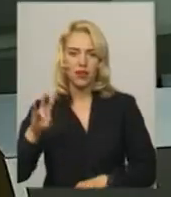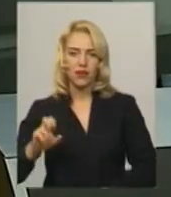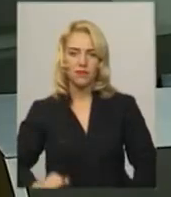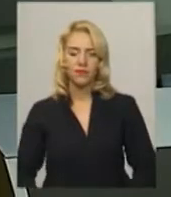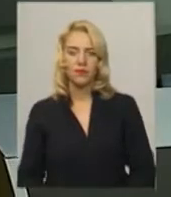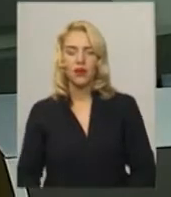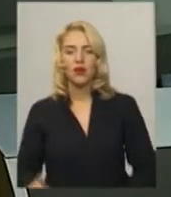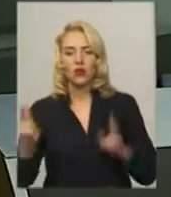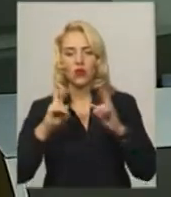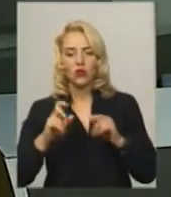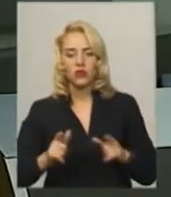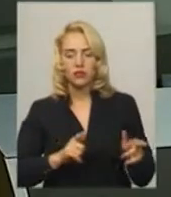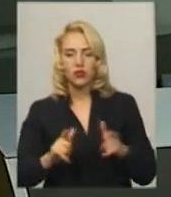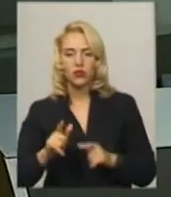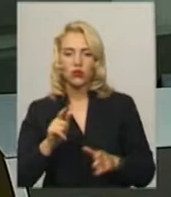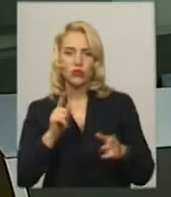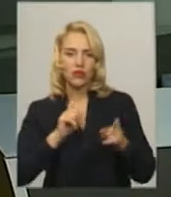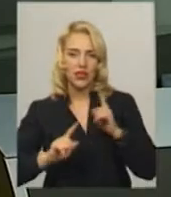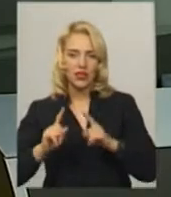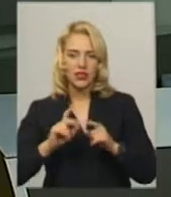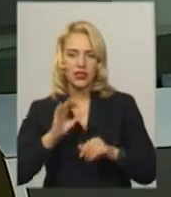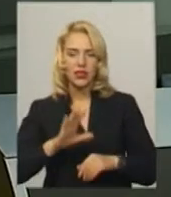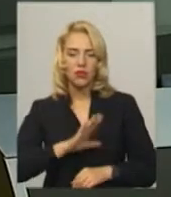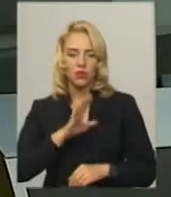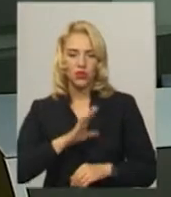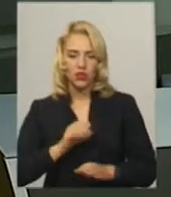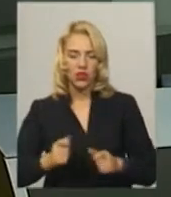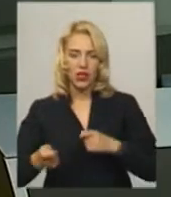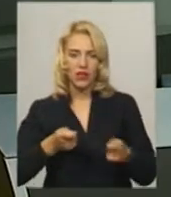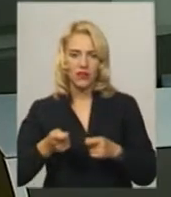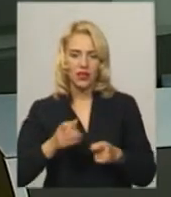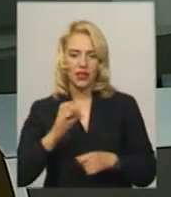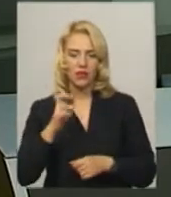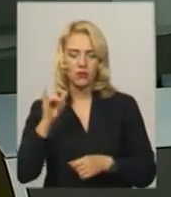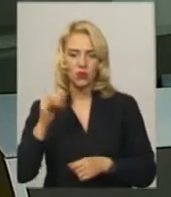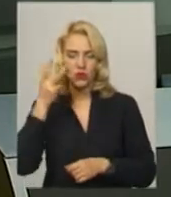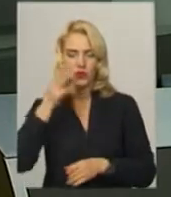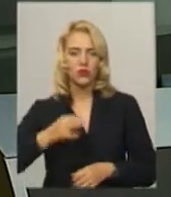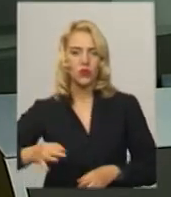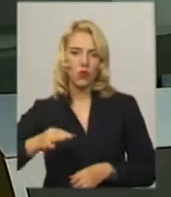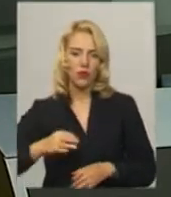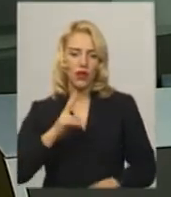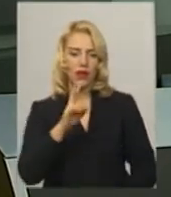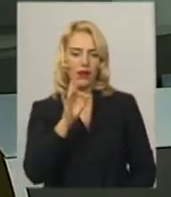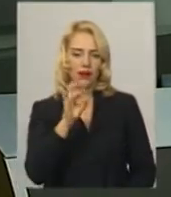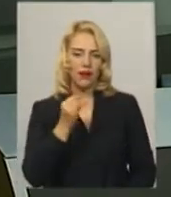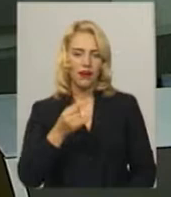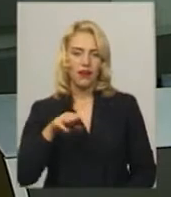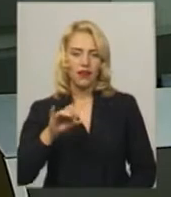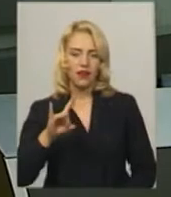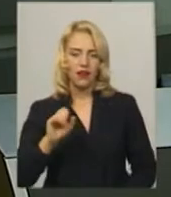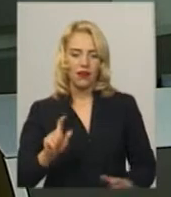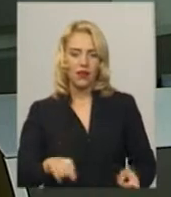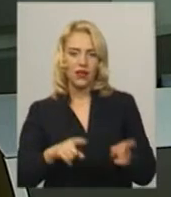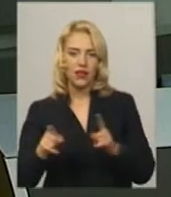Розгляд підготовчого засідання у справі екс-керівника управління СБУ Хмельницької області Віктора Крайтора перенесли на